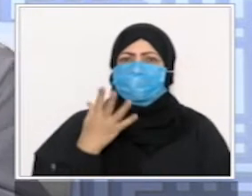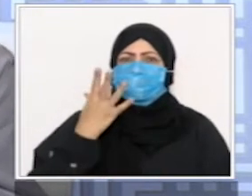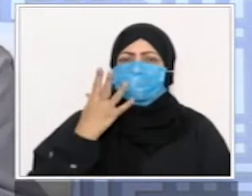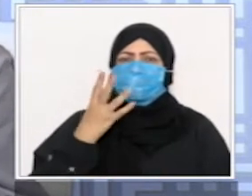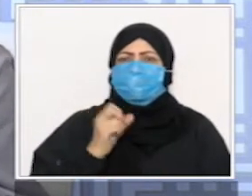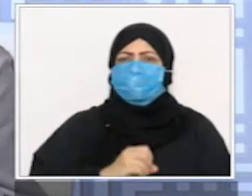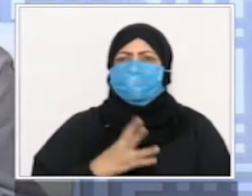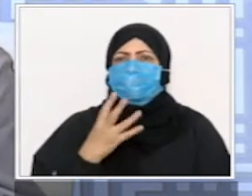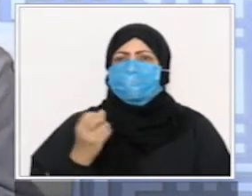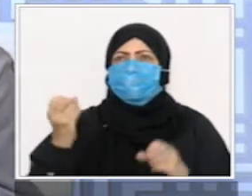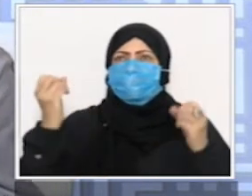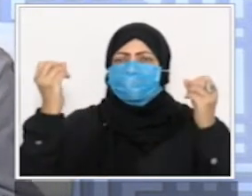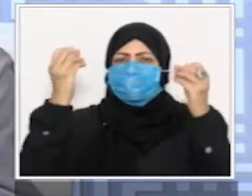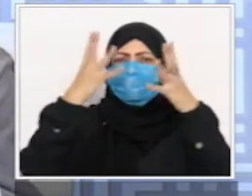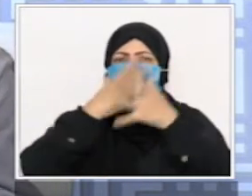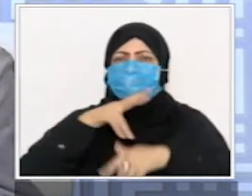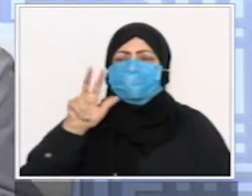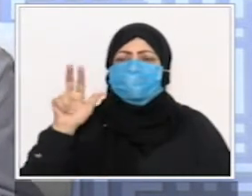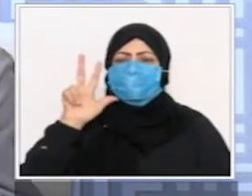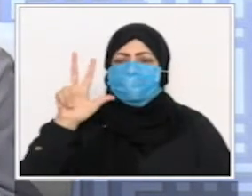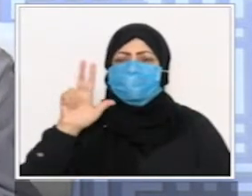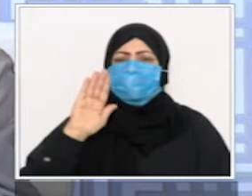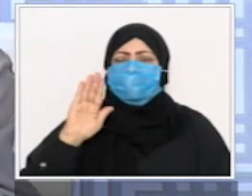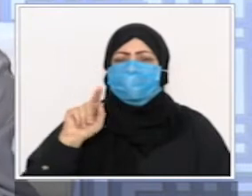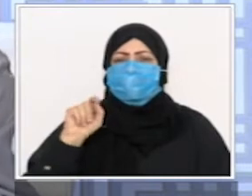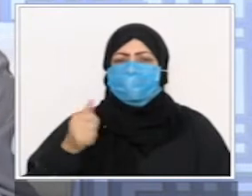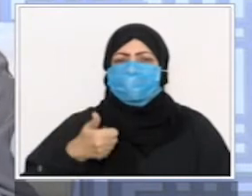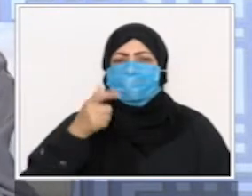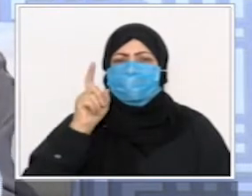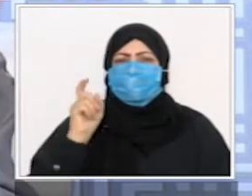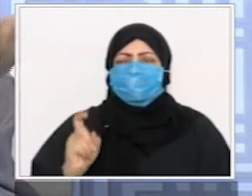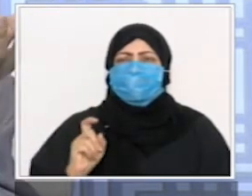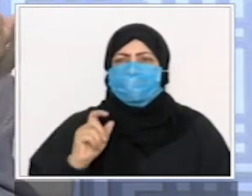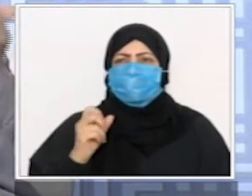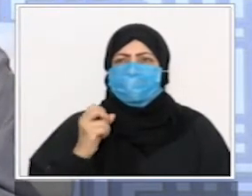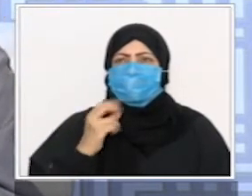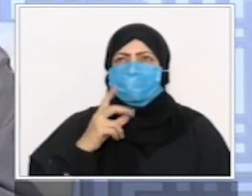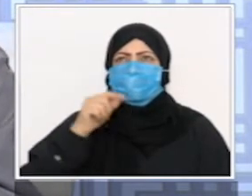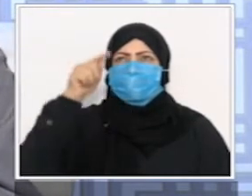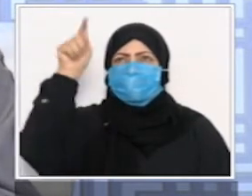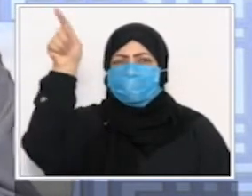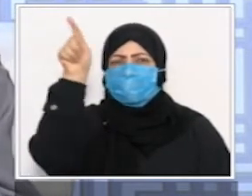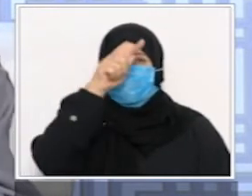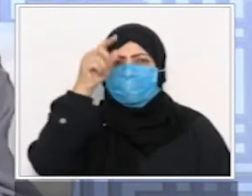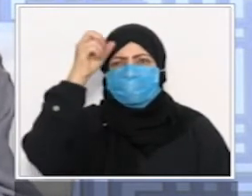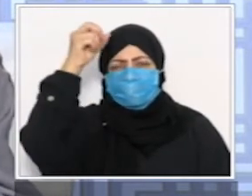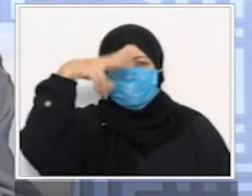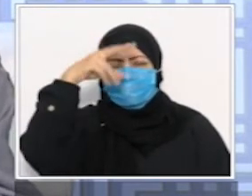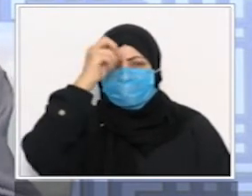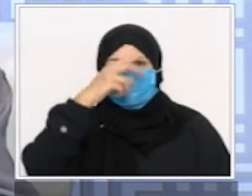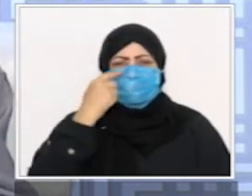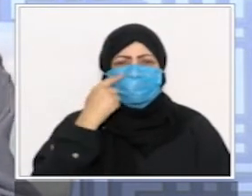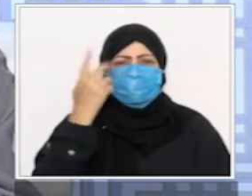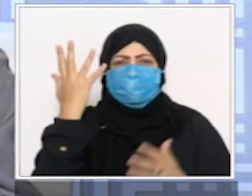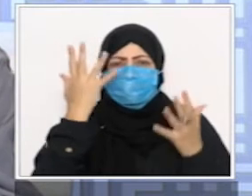اللي هو ظهور الضي في الأفق وفي ال... بين الناس التي تتبين فيه الوجوه